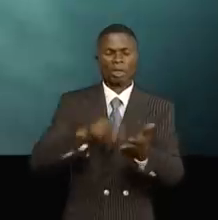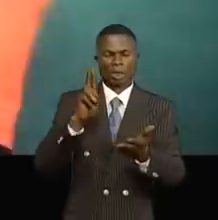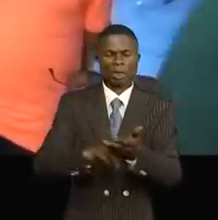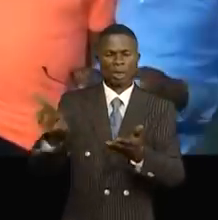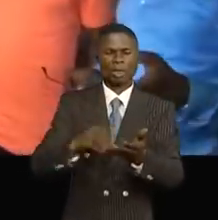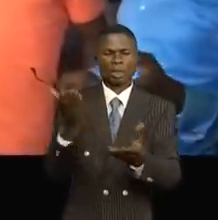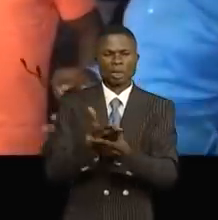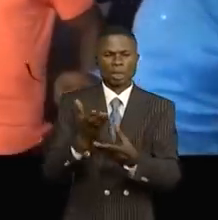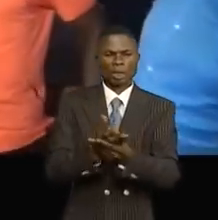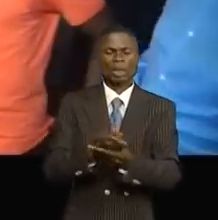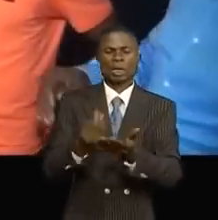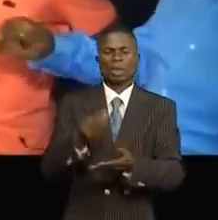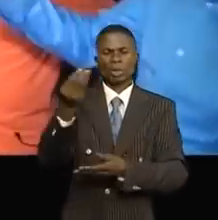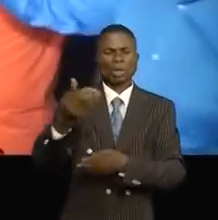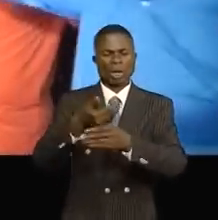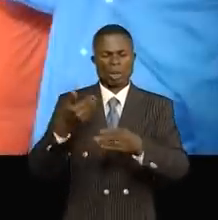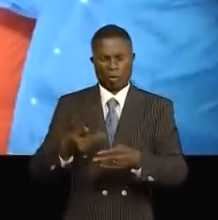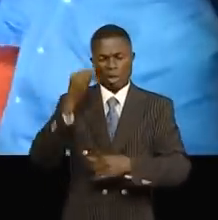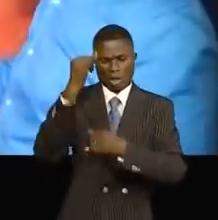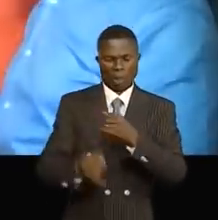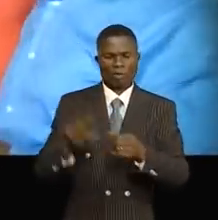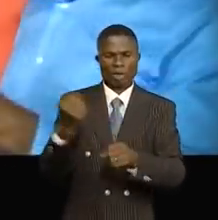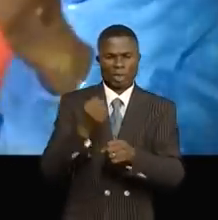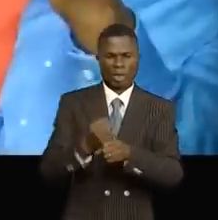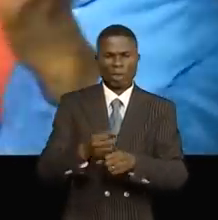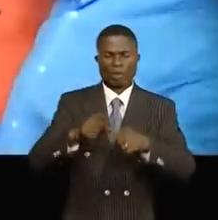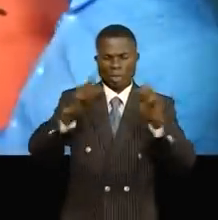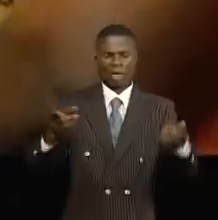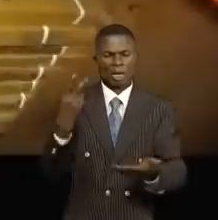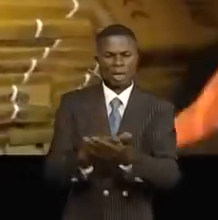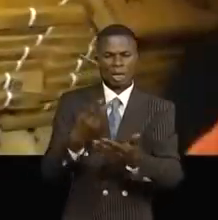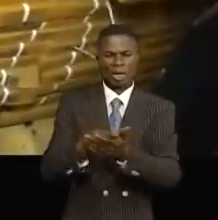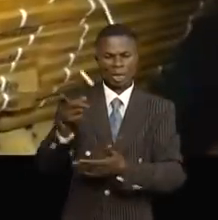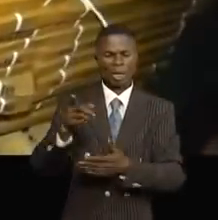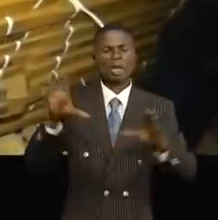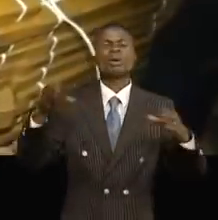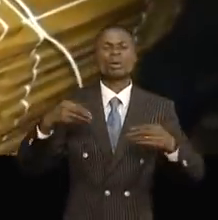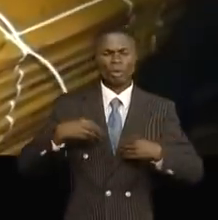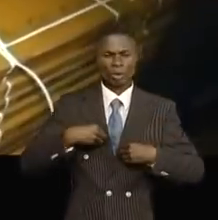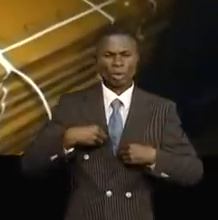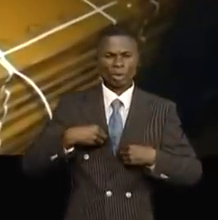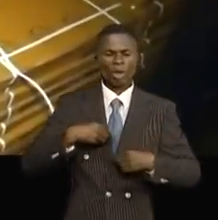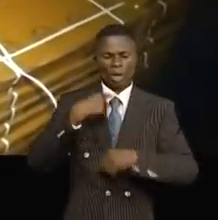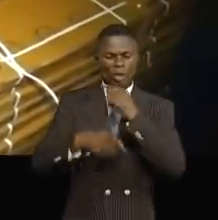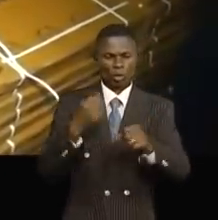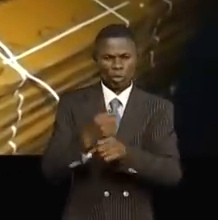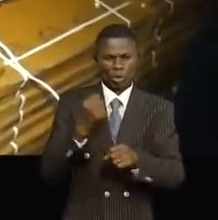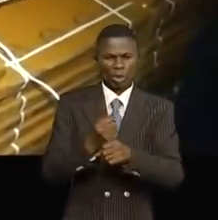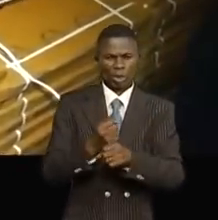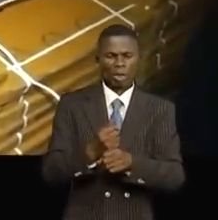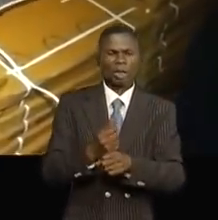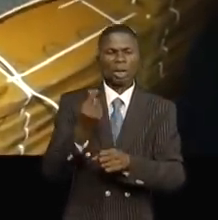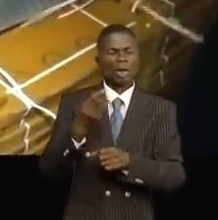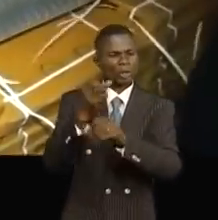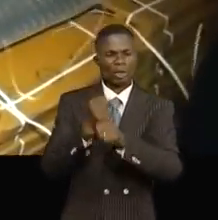du contrat de préfinancement et par achèvement du stade Patrice Emery Lumumba de Matadi, a accepté de débiter les dix travaux sans recevoir un